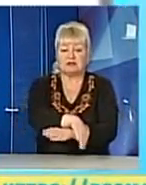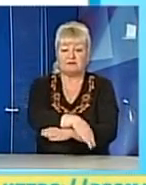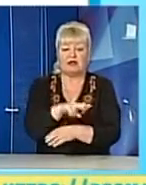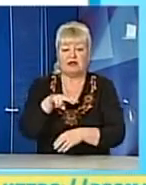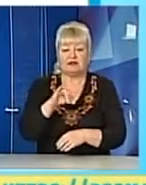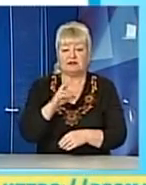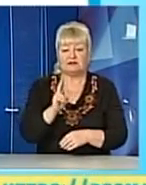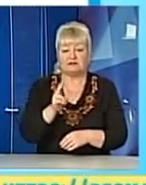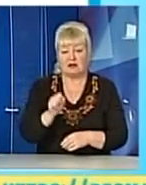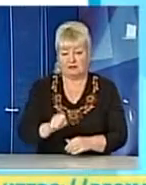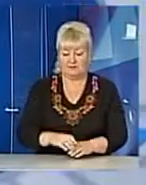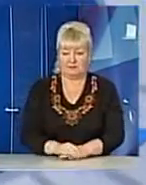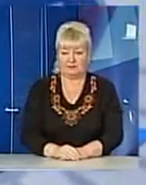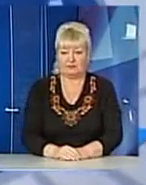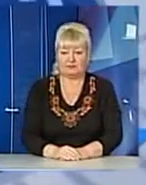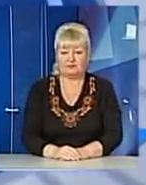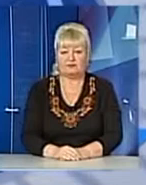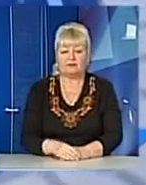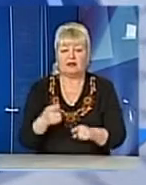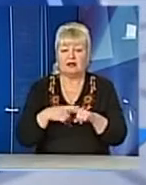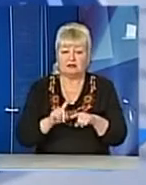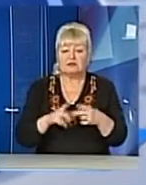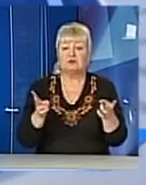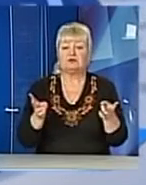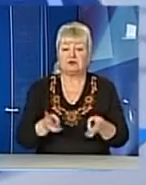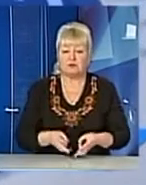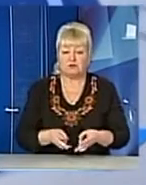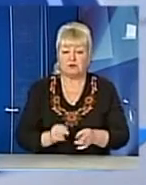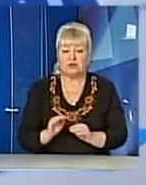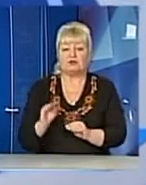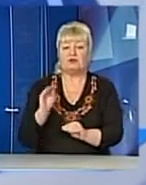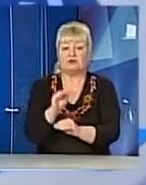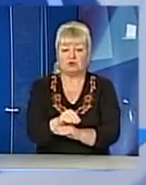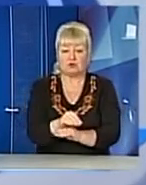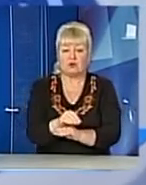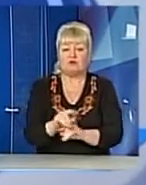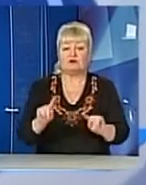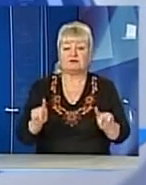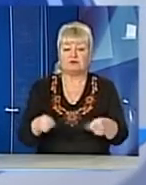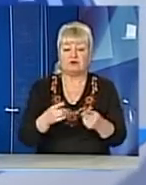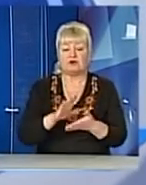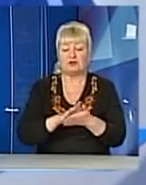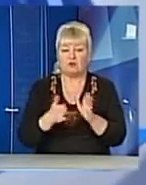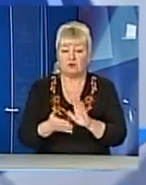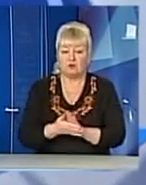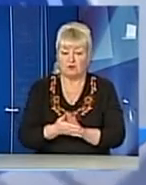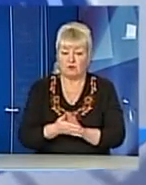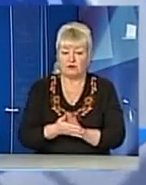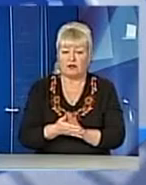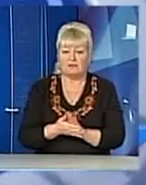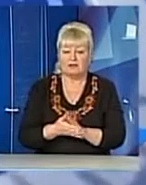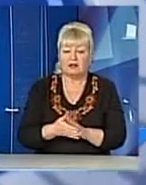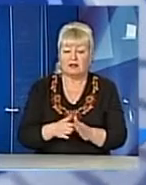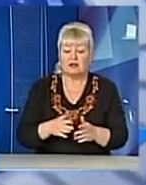Ліська. Хто потребує додатково створених умов за станом здоров'я,